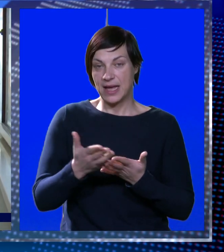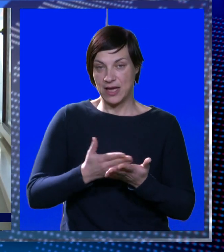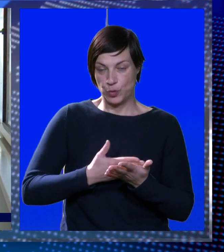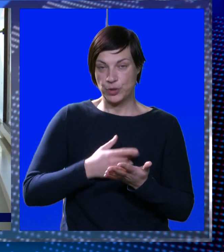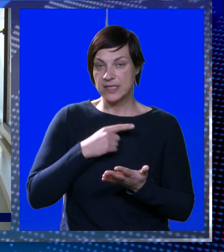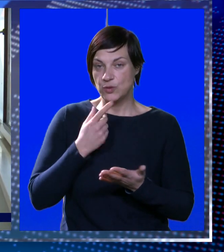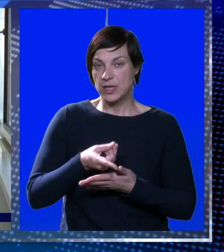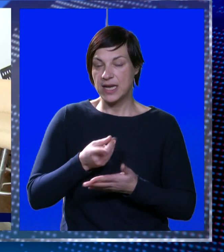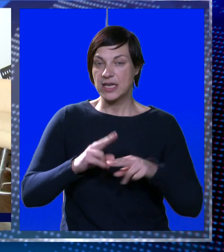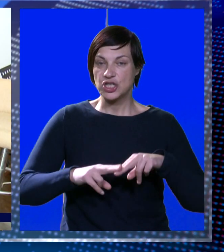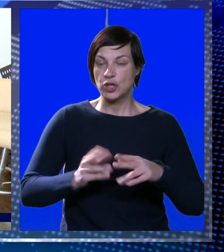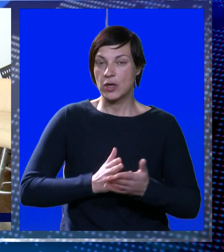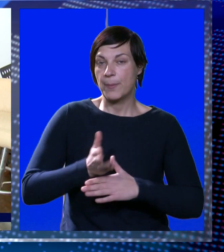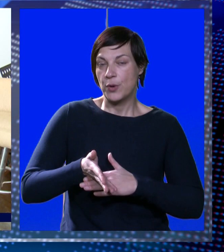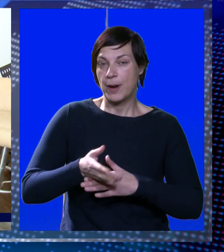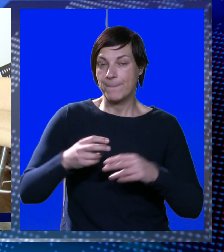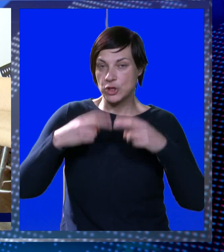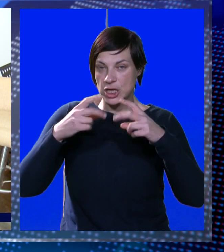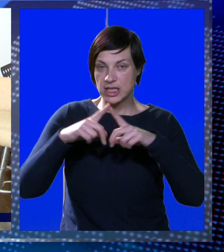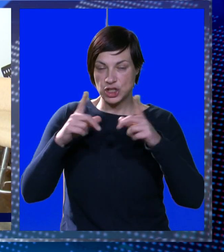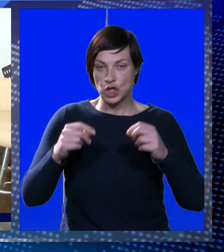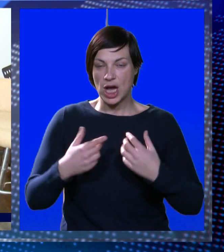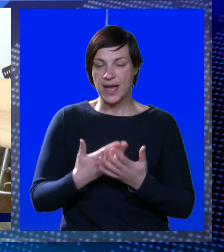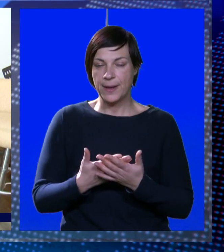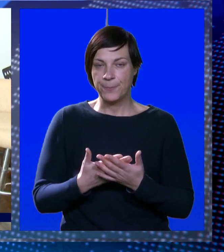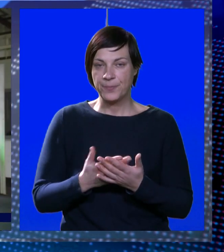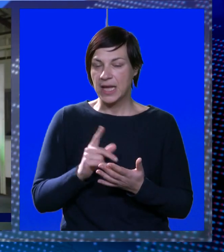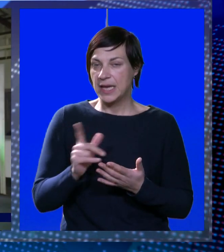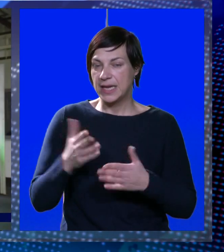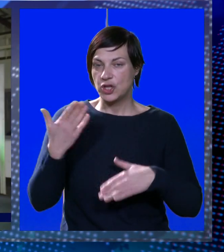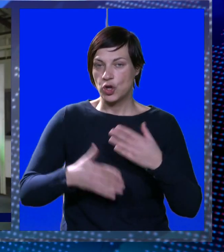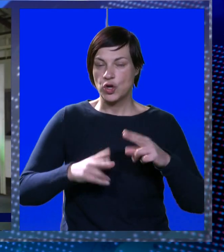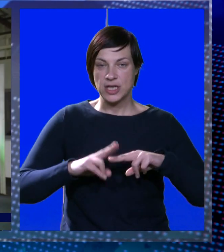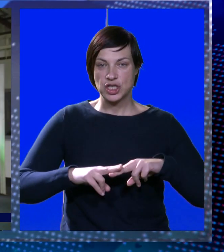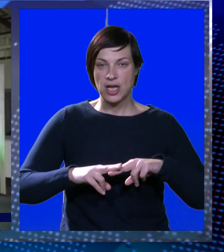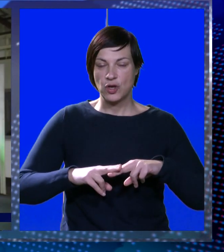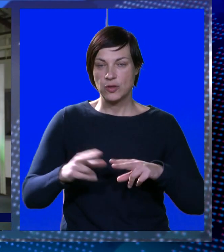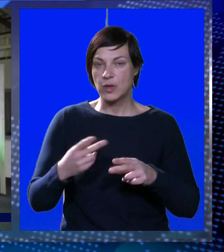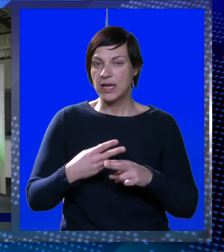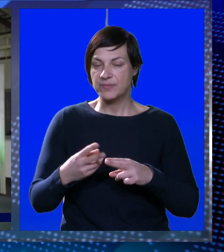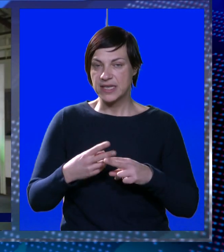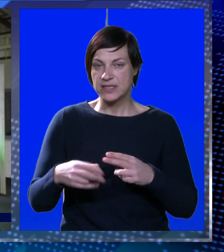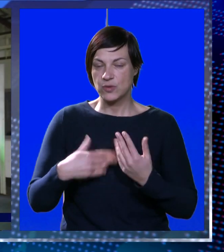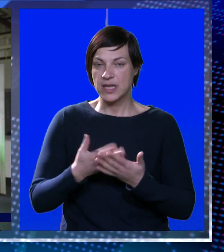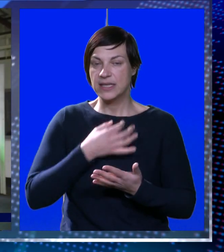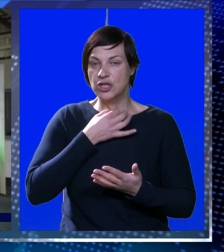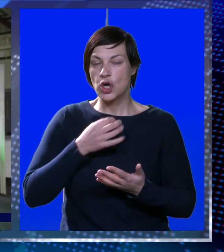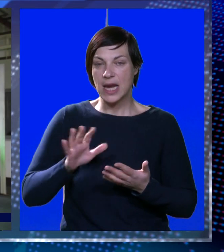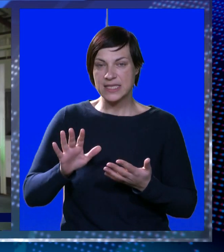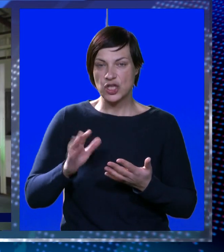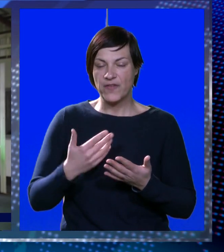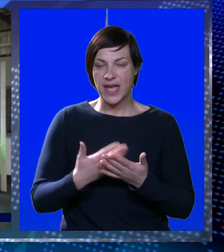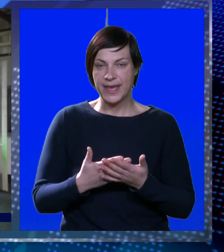kako to procedura nalaže, odluka mora proći nadležne organe. Nije to konačna odluka, rezultate tog